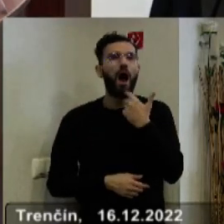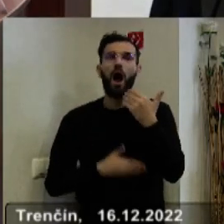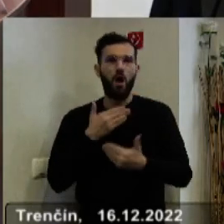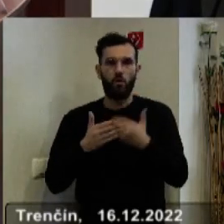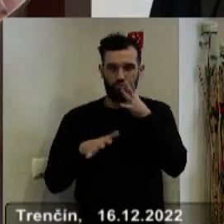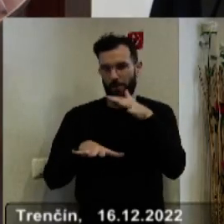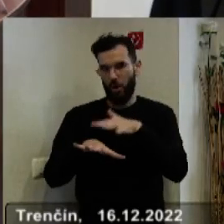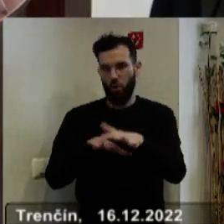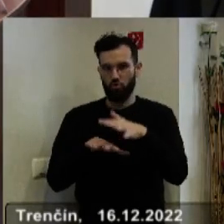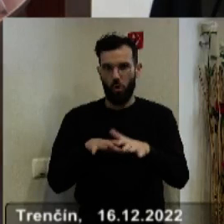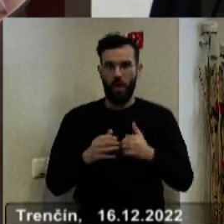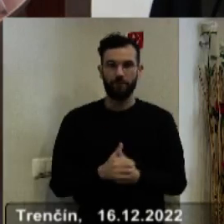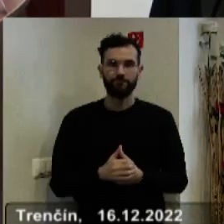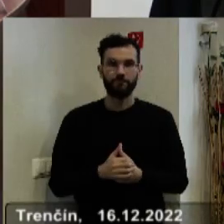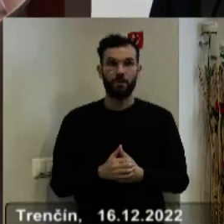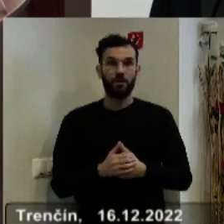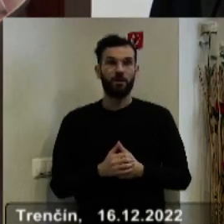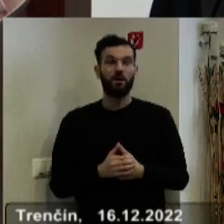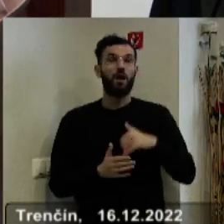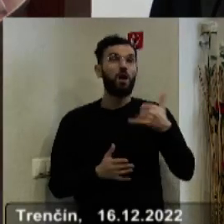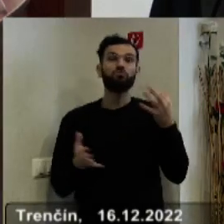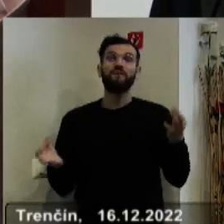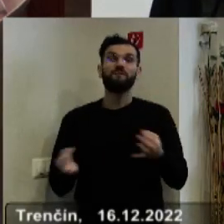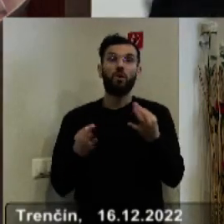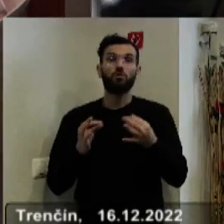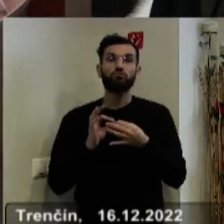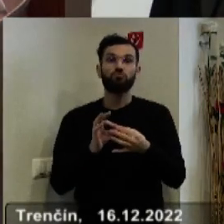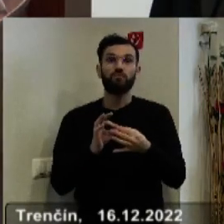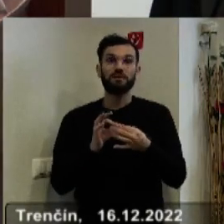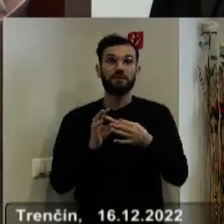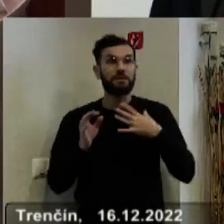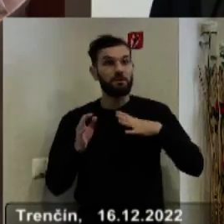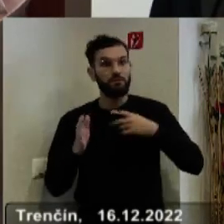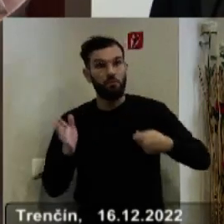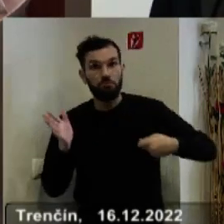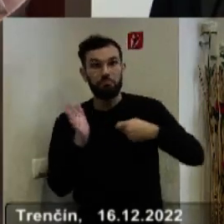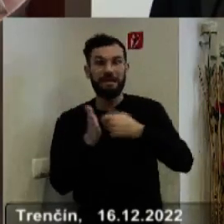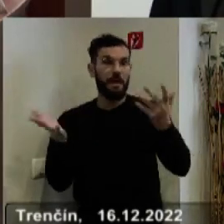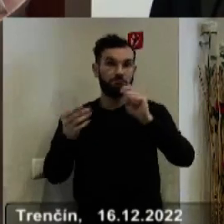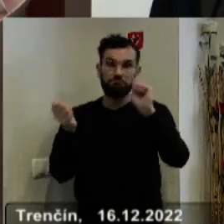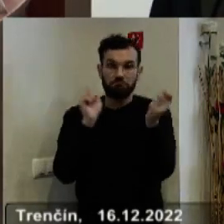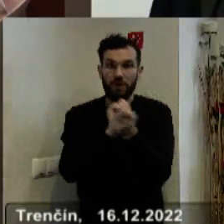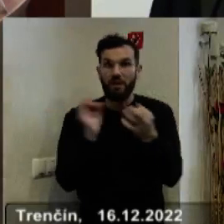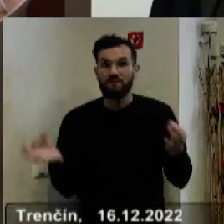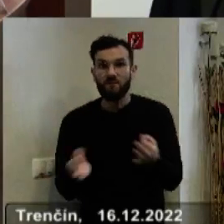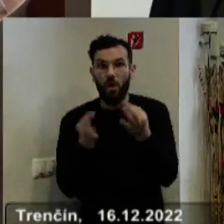Ďakujem. Nech sa páči ešte, prosím vás, do diskusie k tomuto návrhu plánu. Chcete niečo naplniť, respektíve zmeniť?